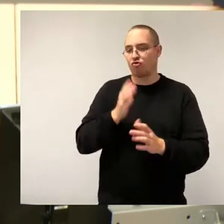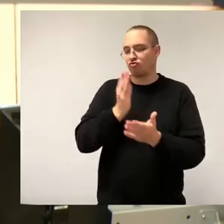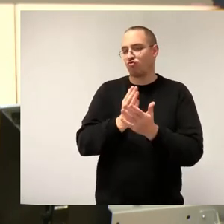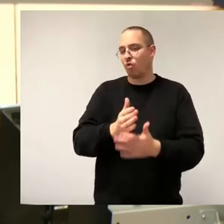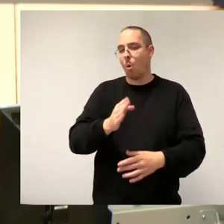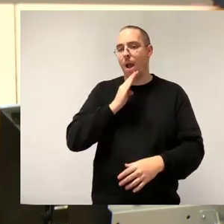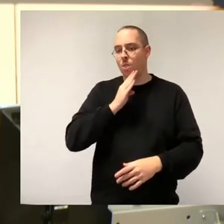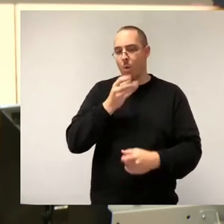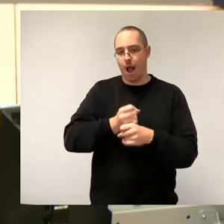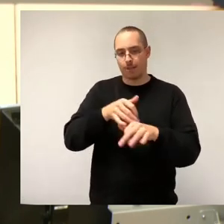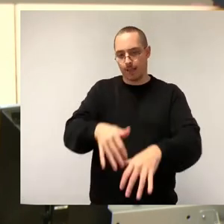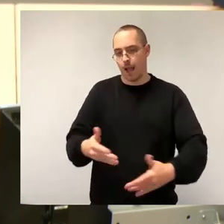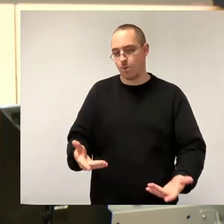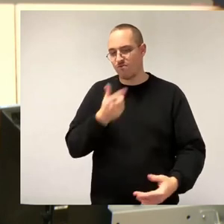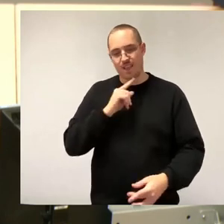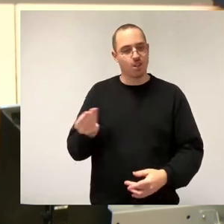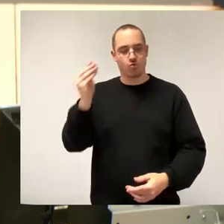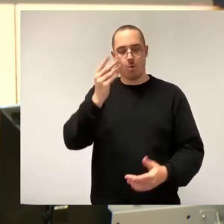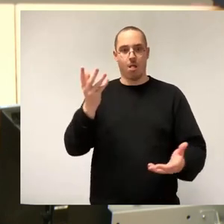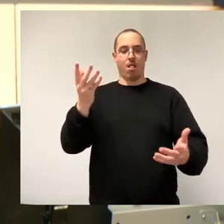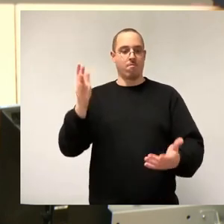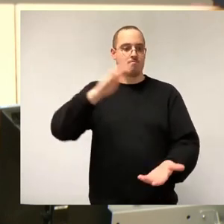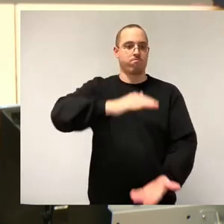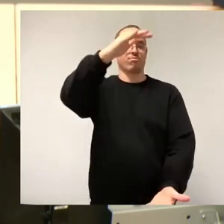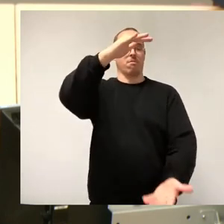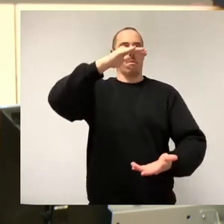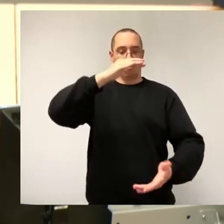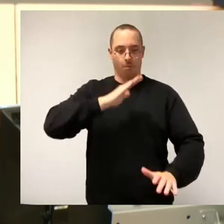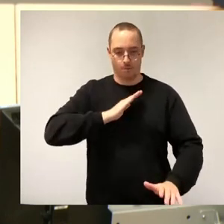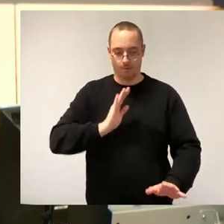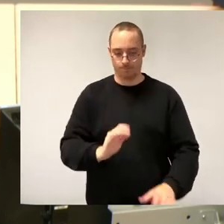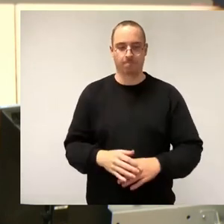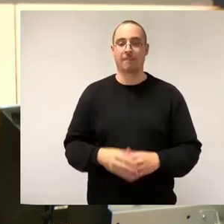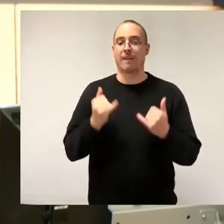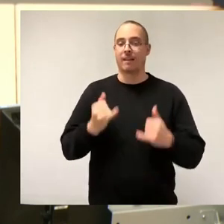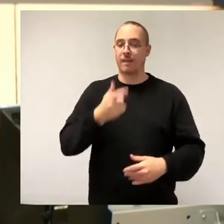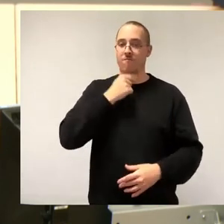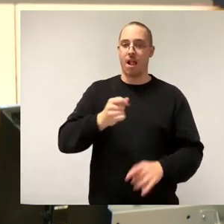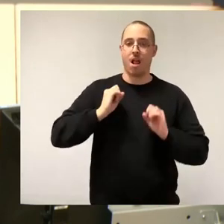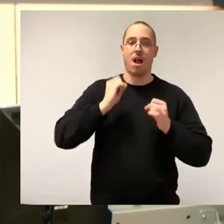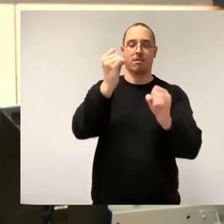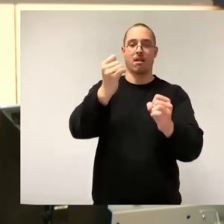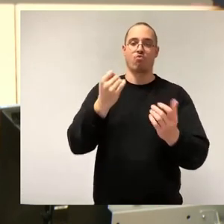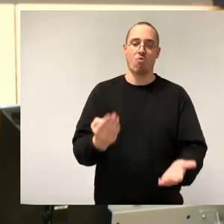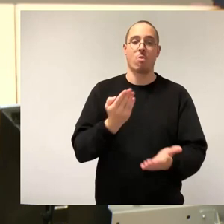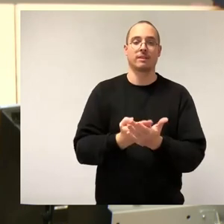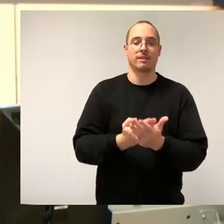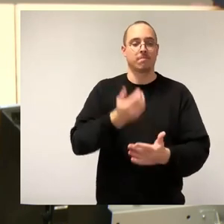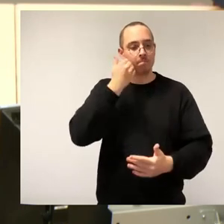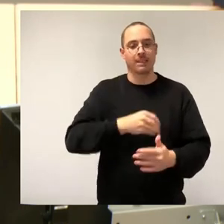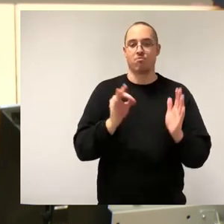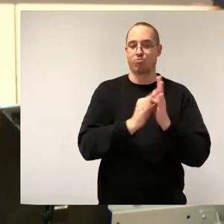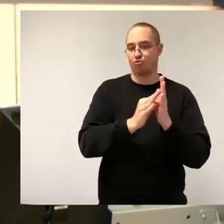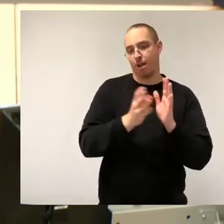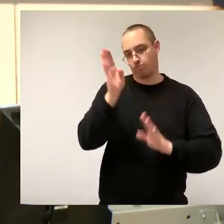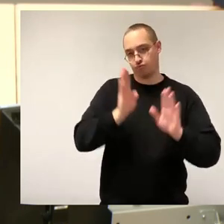füllen, sondern wir müssen ins Arbeiten, wir müssen ins Handeln kommen. Das ist das, worum es jetzt geht. Und deshalb bitten wir um punktweise Abstimmung, damit wir